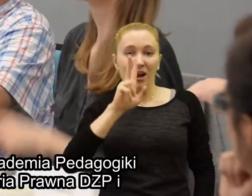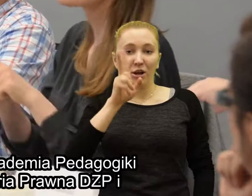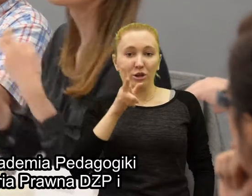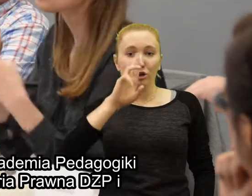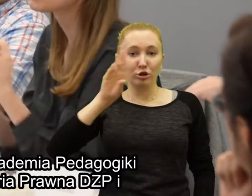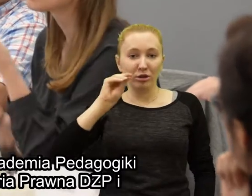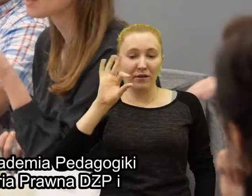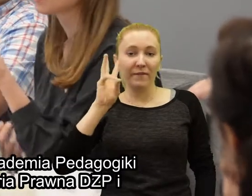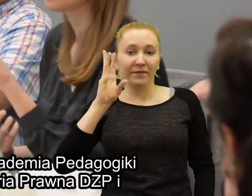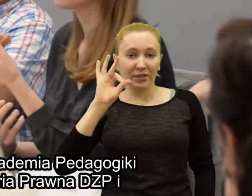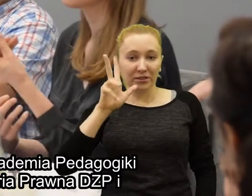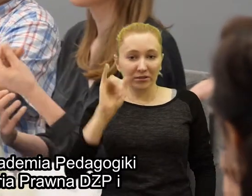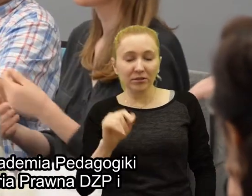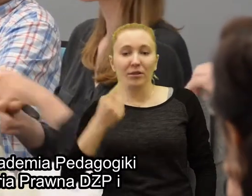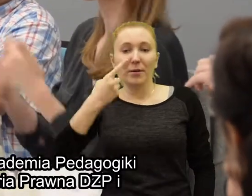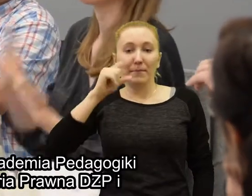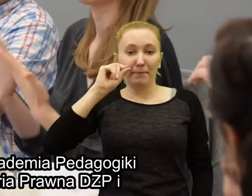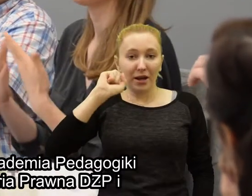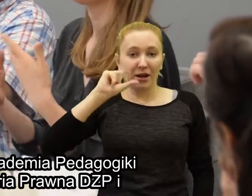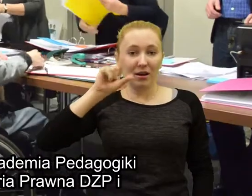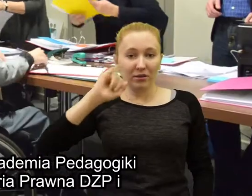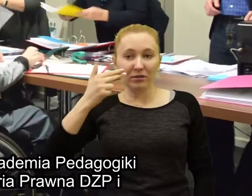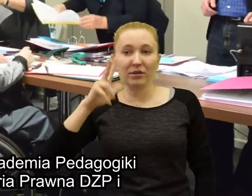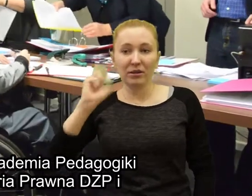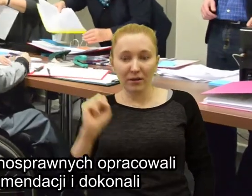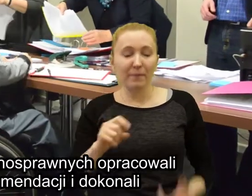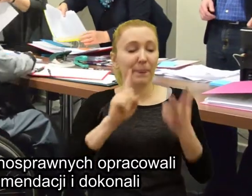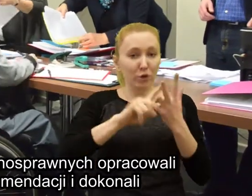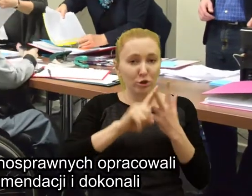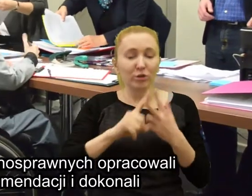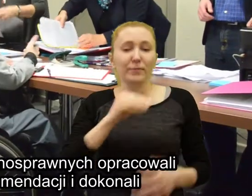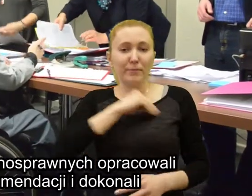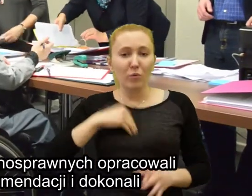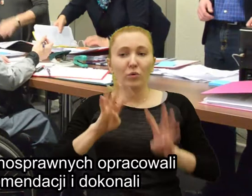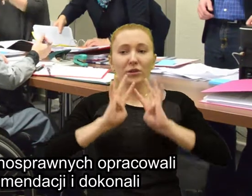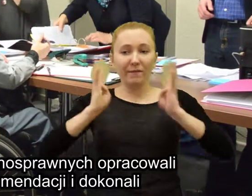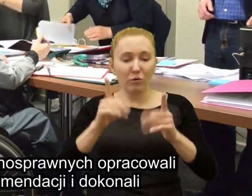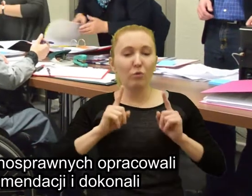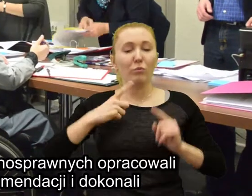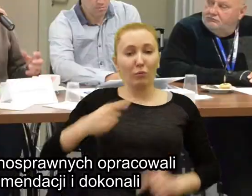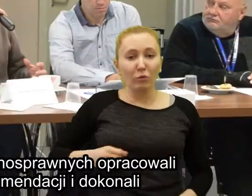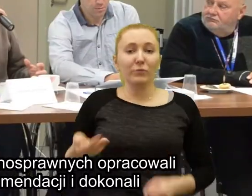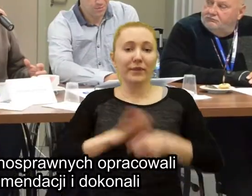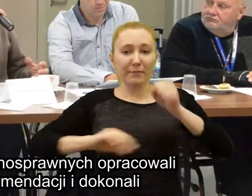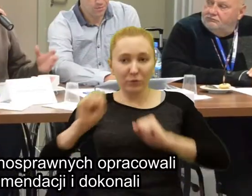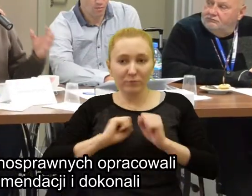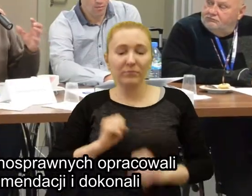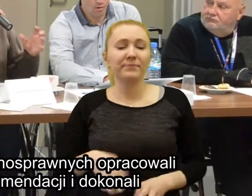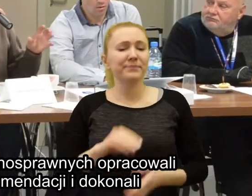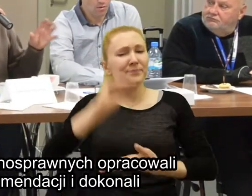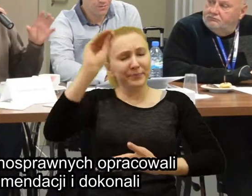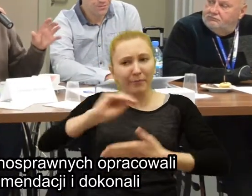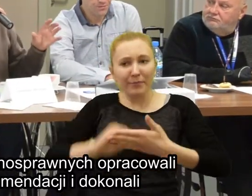Specjalnej, Kancelaria Prawna Domański-Zakrzewski-Palinka i Polskie Forum Osób Niepełnosprawnych